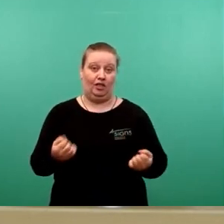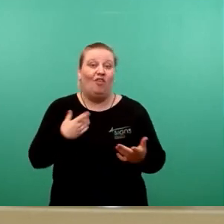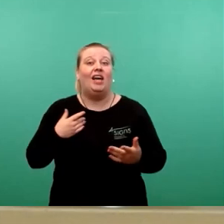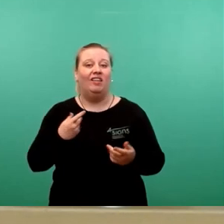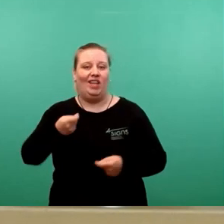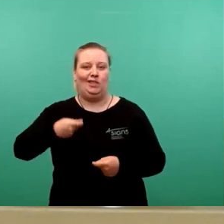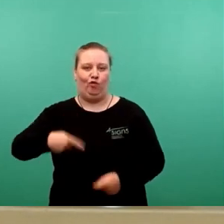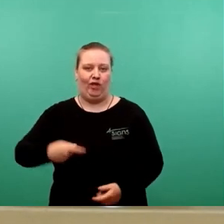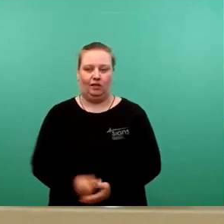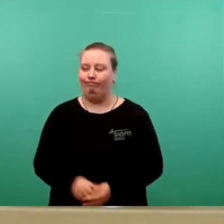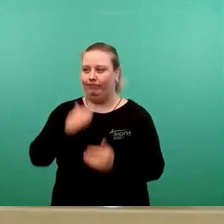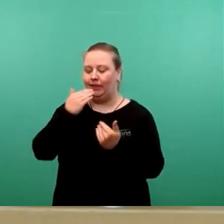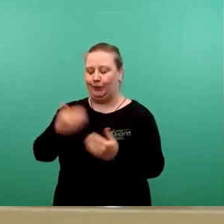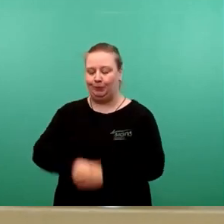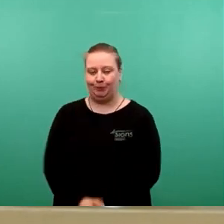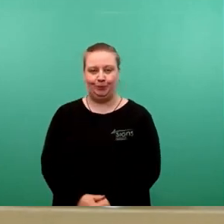Danke.